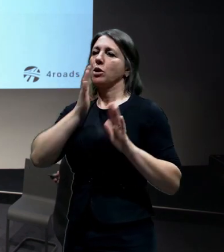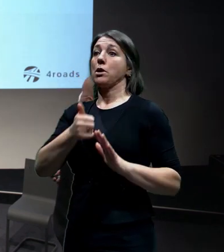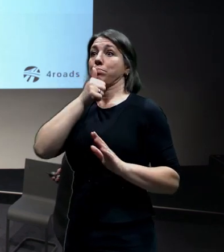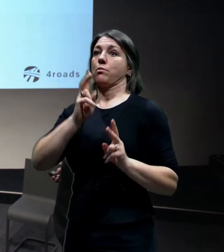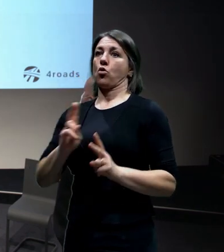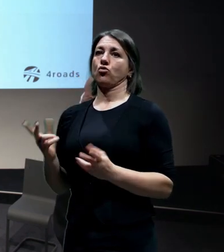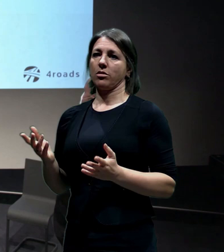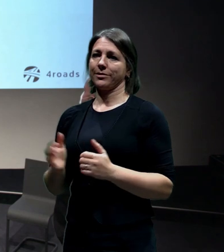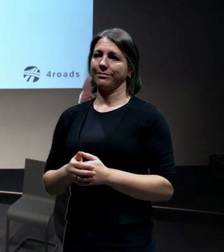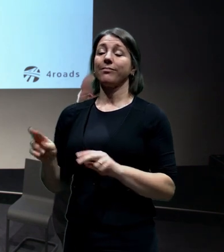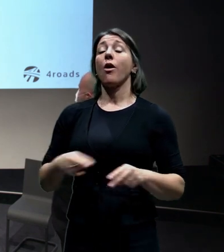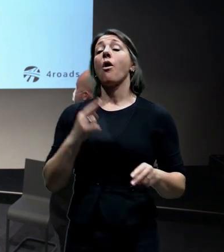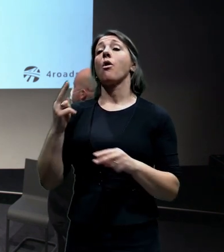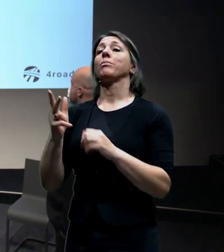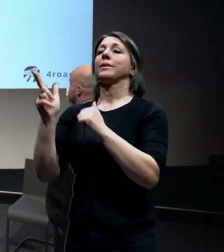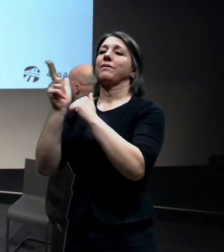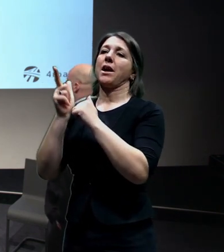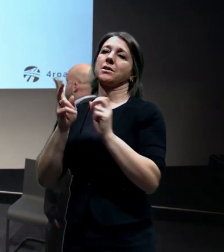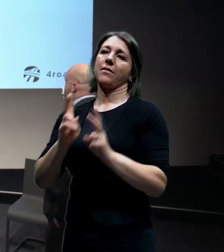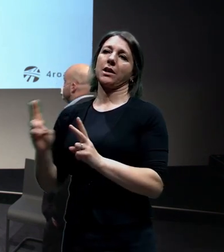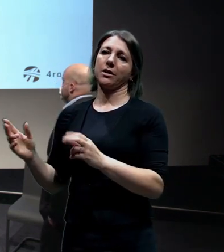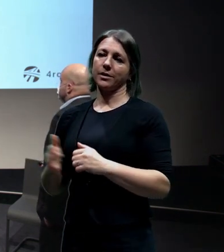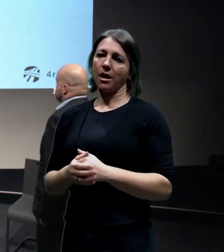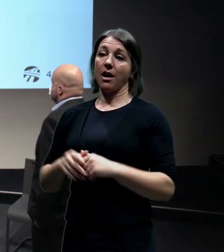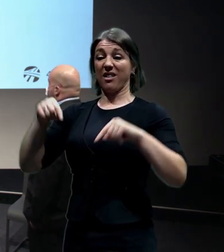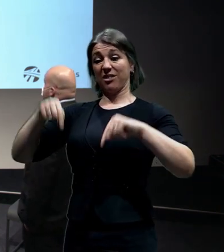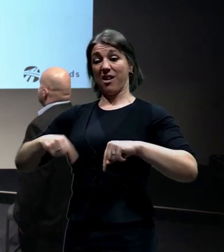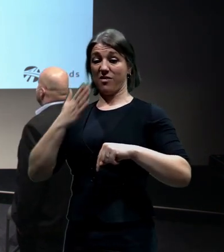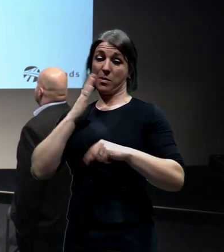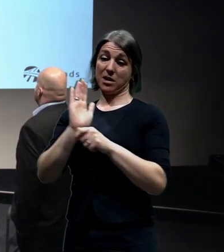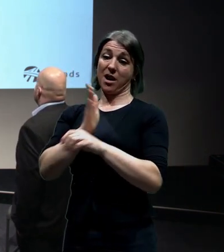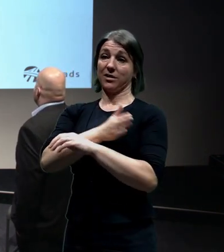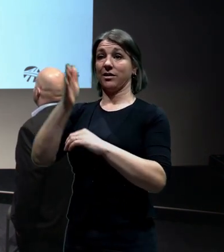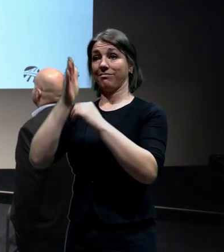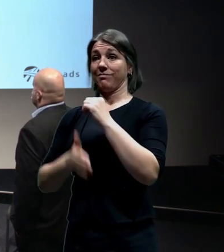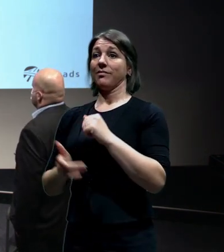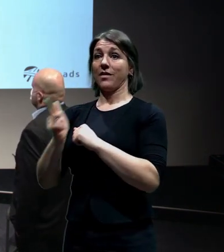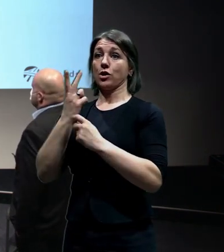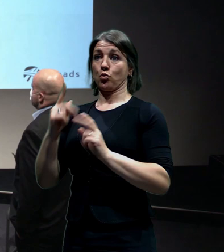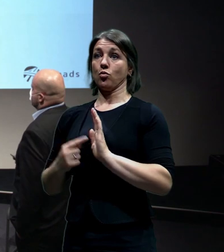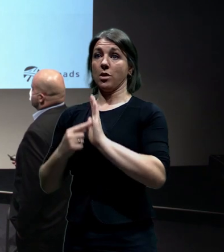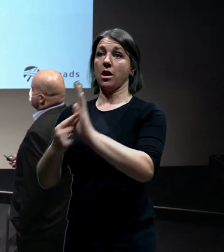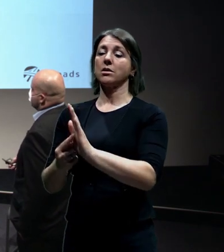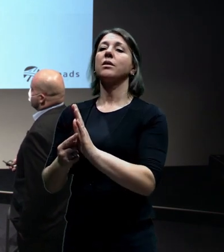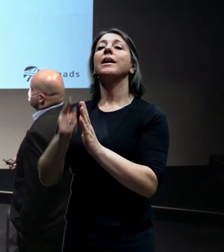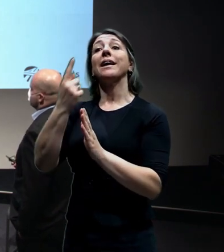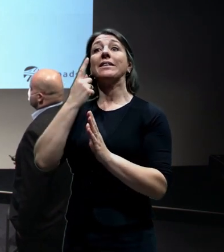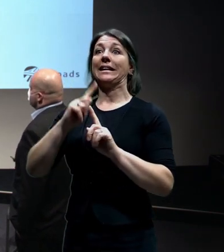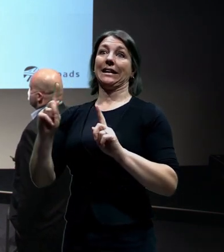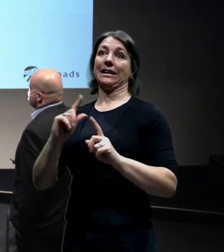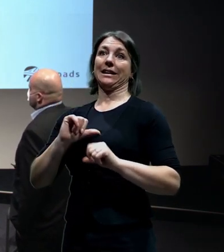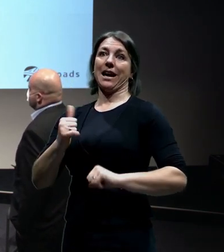Varianta 12. Varianta pro tuto chvíli poslední. Tady byla snaha celý ten prostor té